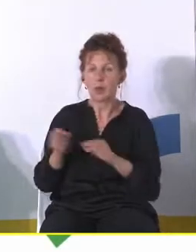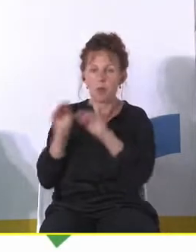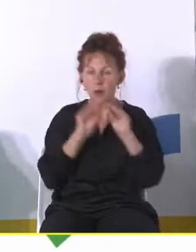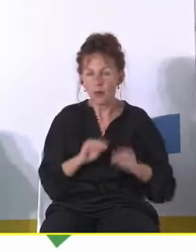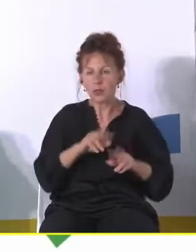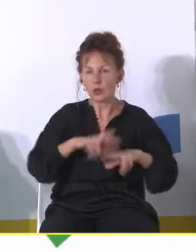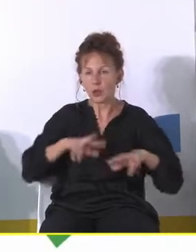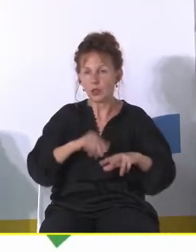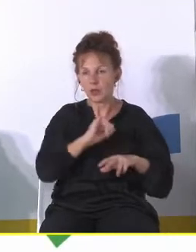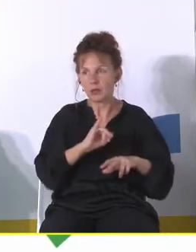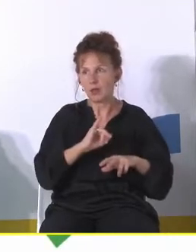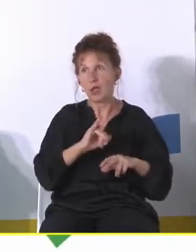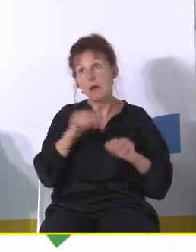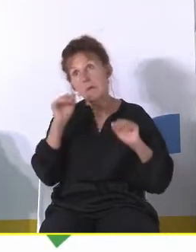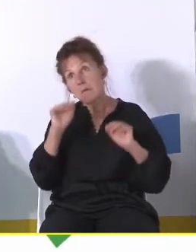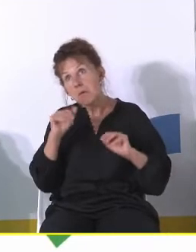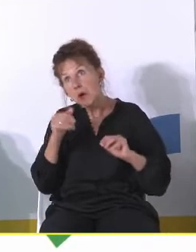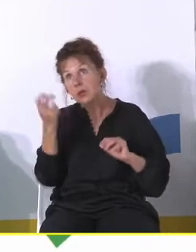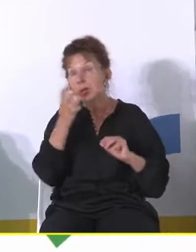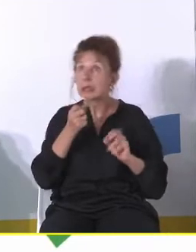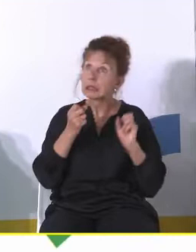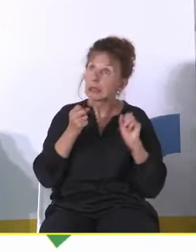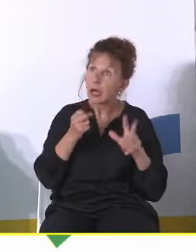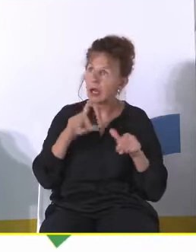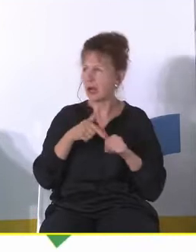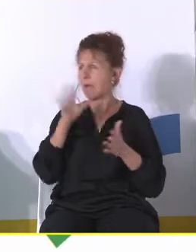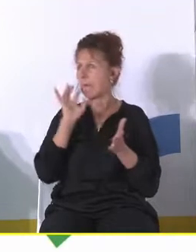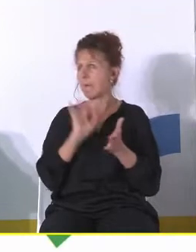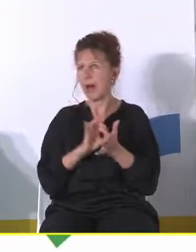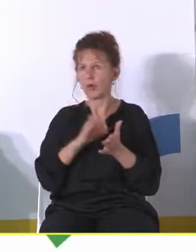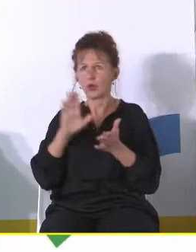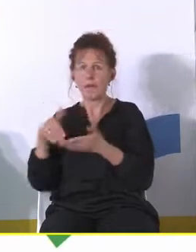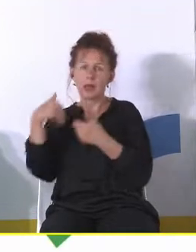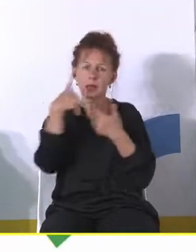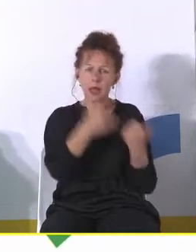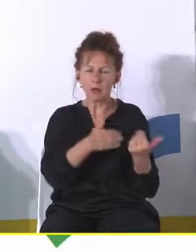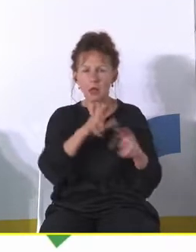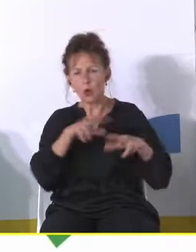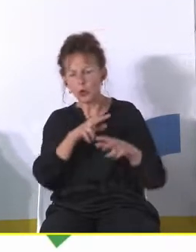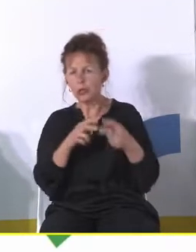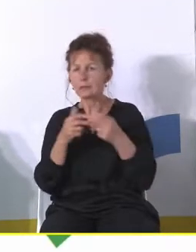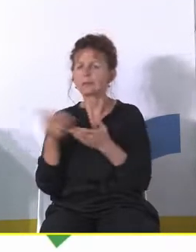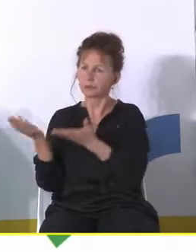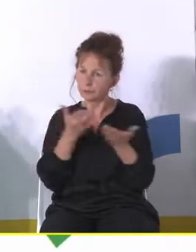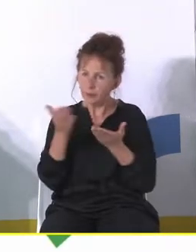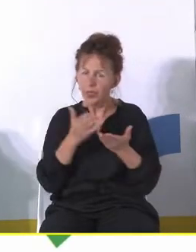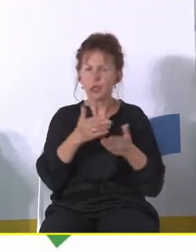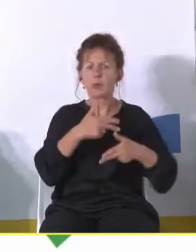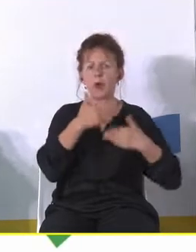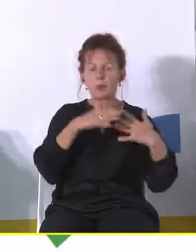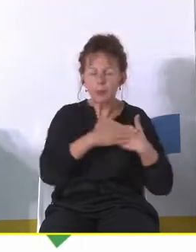byśmy nawet byli tym zainteresowani, ale jaką mamy pewność, że jak my zainwestujemy w to, żeby te rodziny tutaj były zakładane,